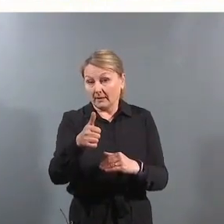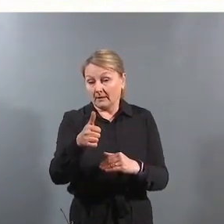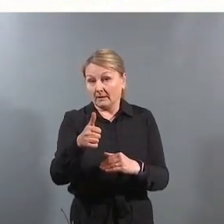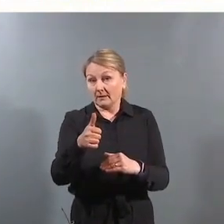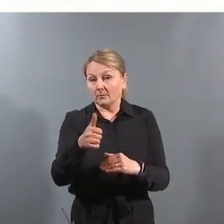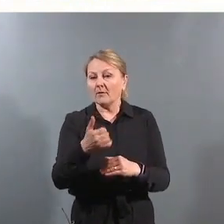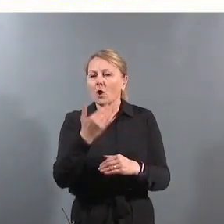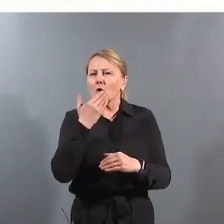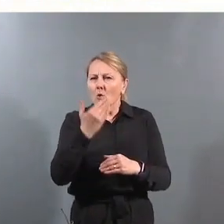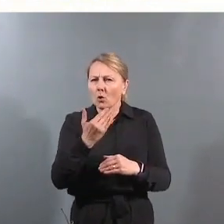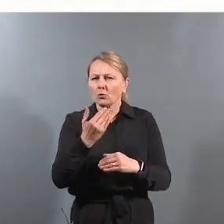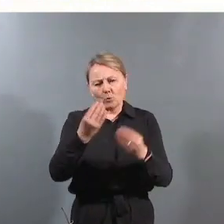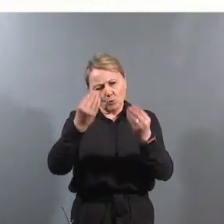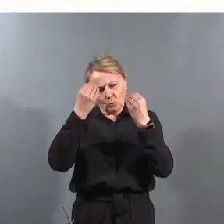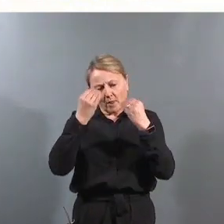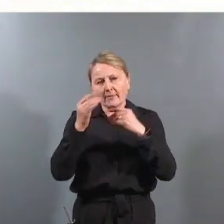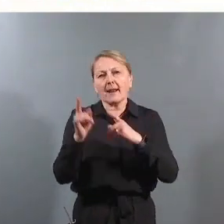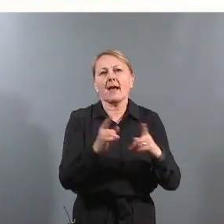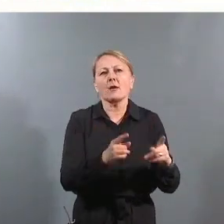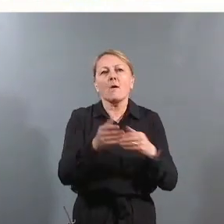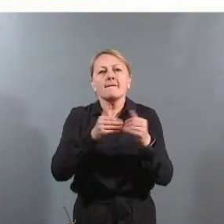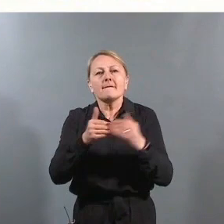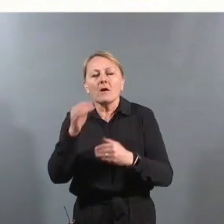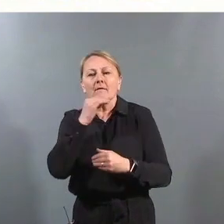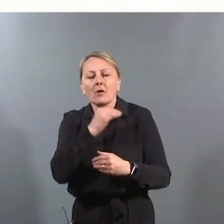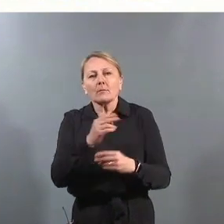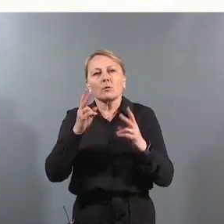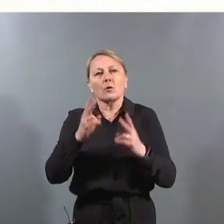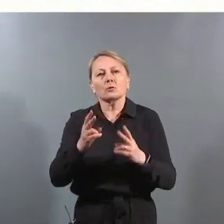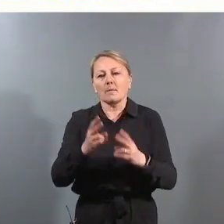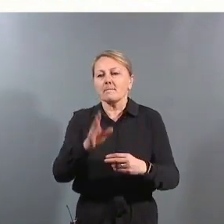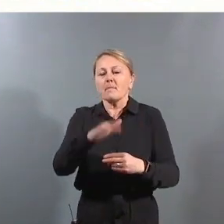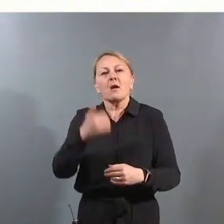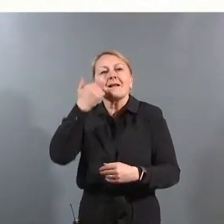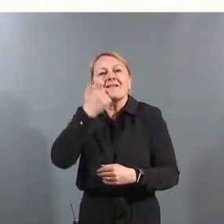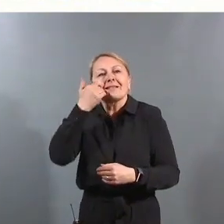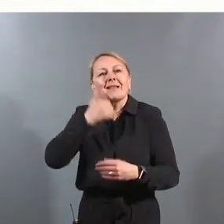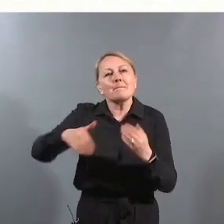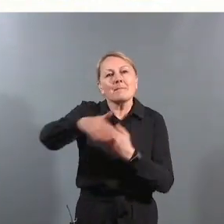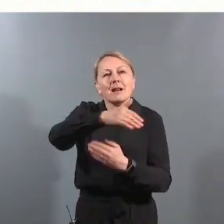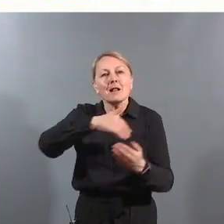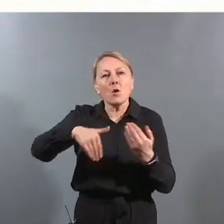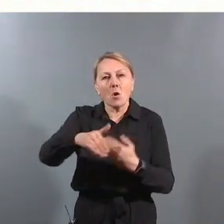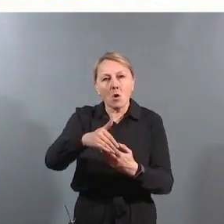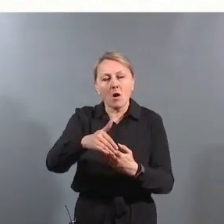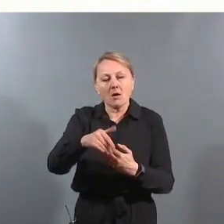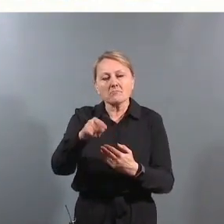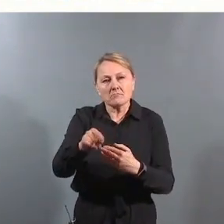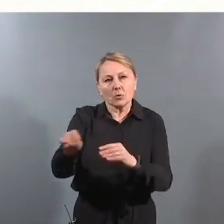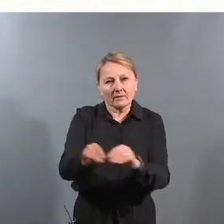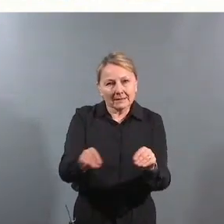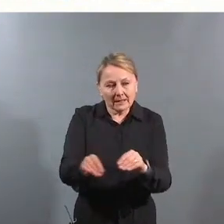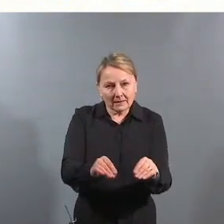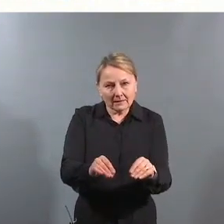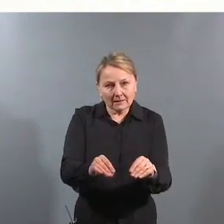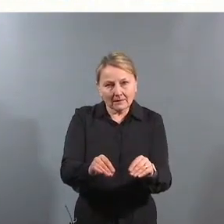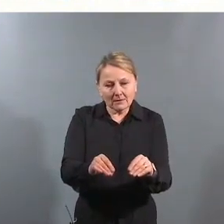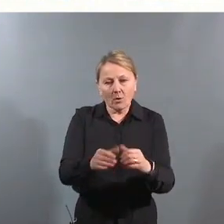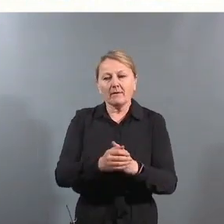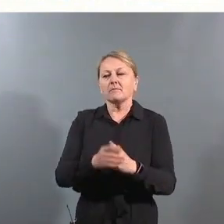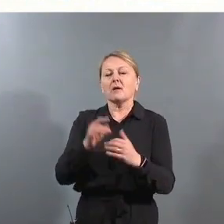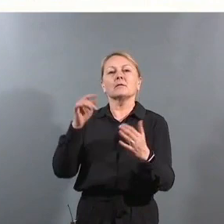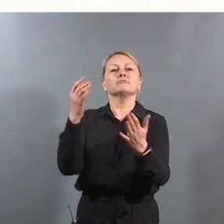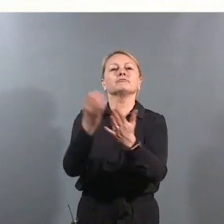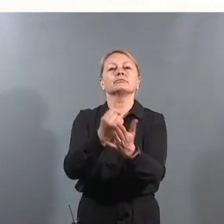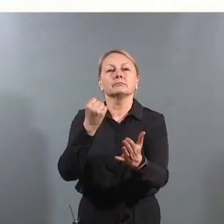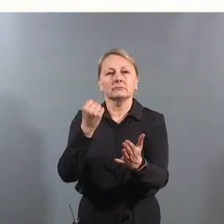så må vi ha godt utdannede lærere og fagfolk. Men vi må ha et barnevennlig miljø der undervisningen gis. og vi må ha hensiktsmessig